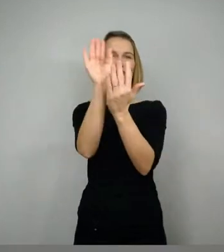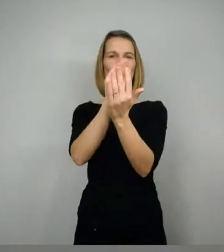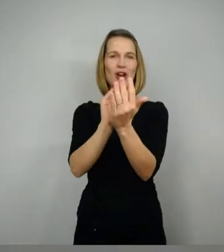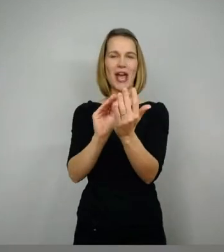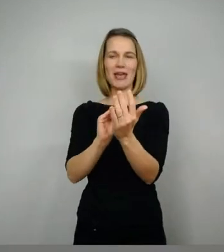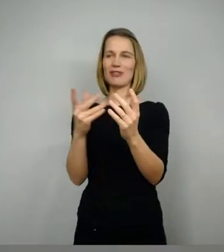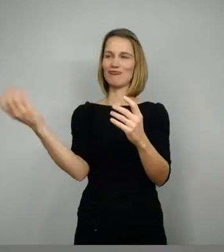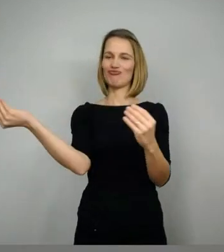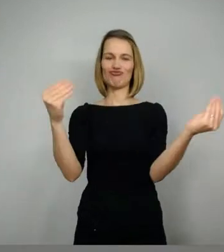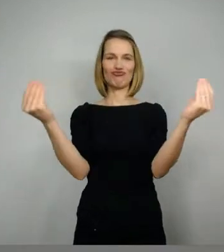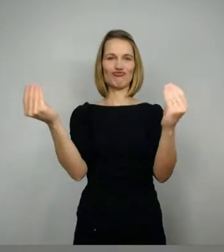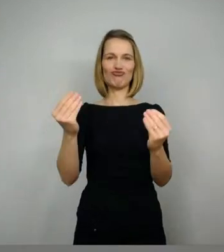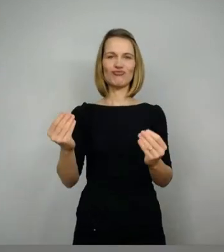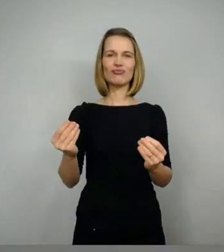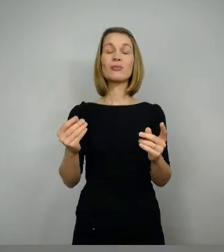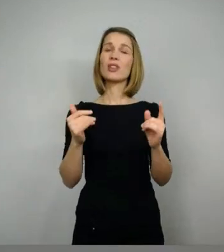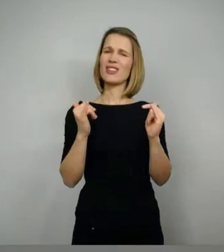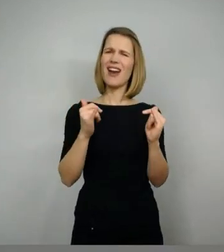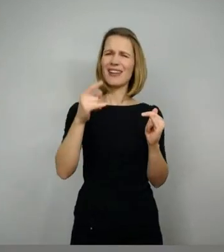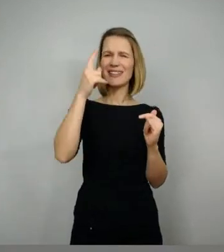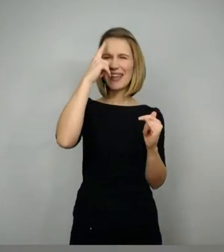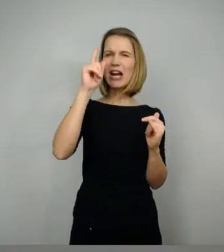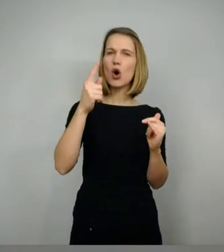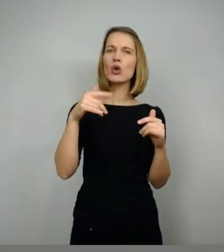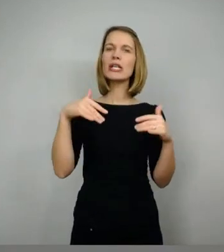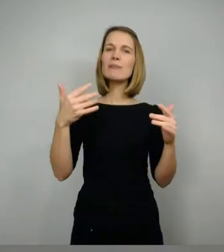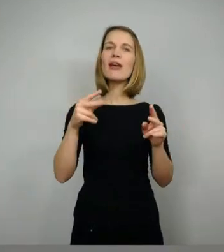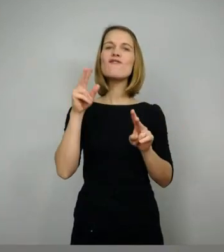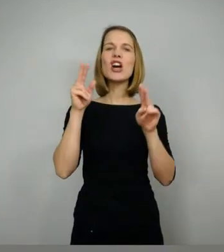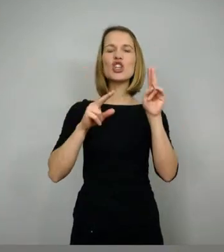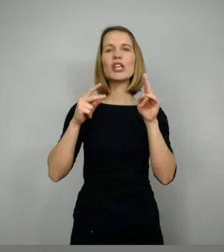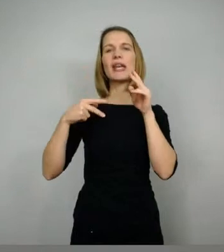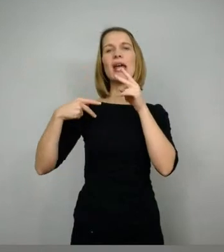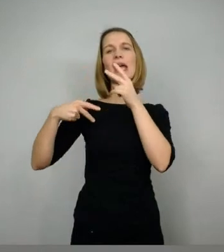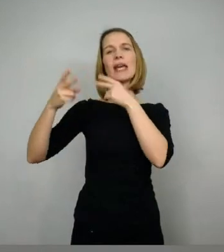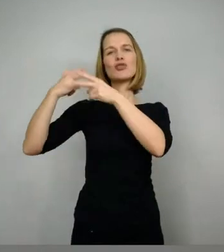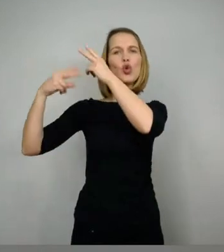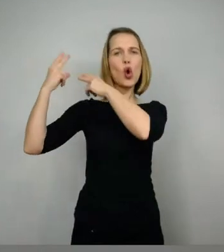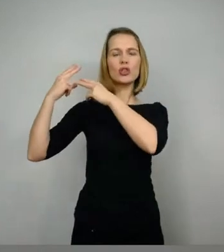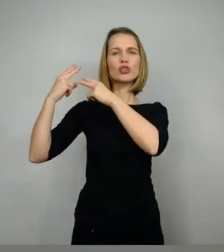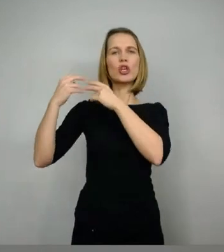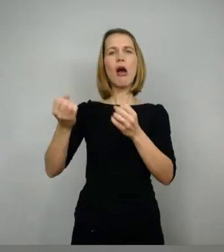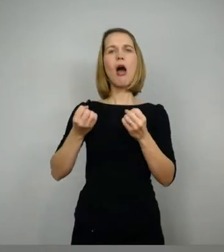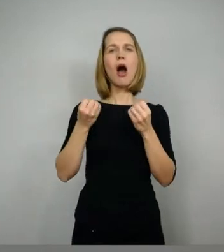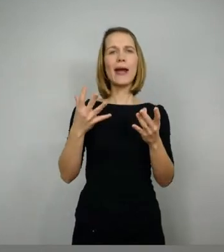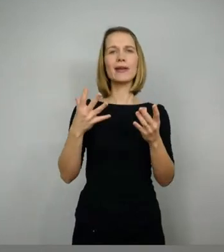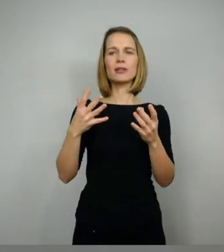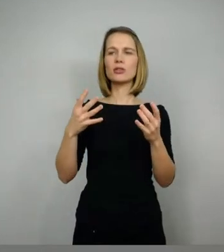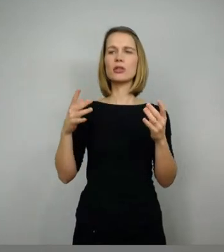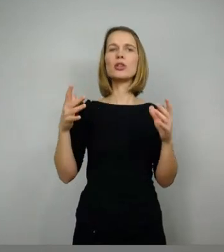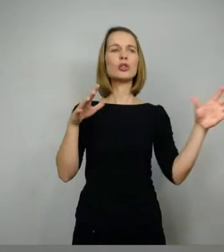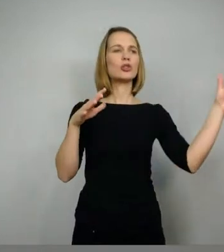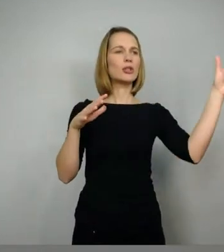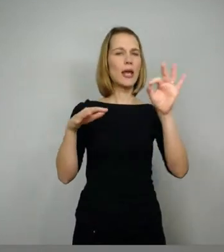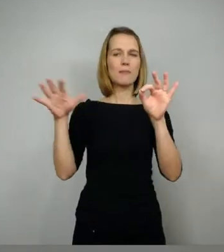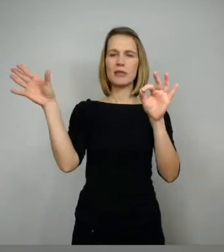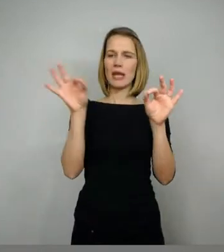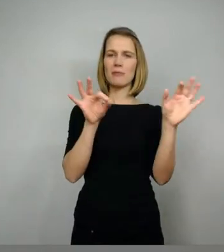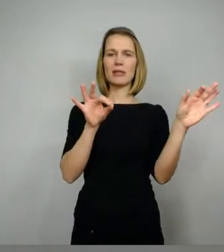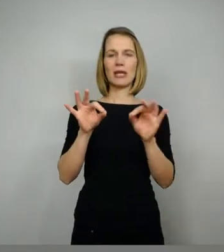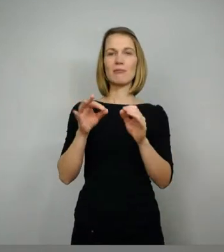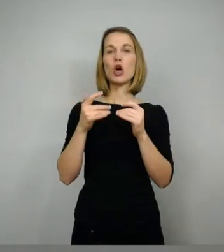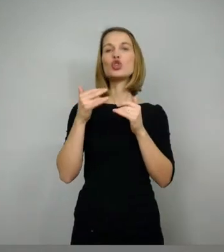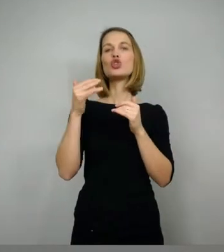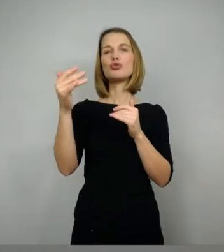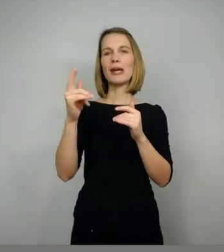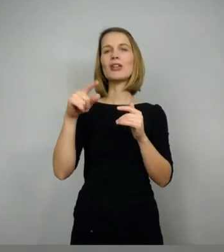das wird auf jeden Fall auch gemacht, dass verschiedene historische Sachen irgendwie zusammenfließen. Da habe ich auch nachher noch ein Beispiel mit Dietrich bzw. Theoderich, wo